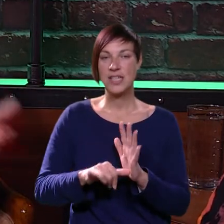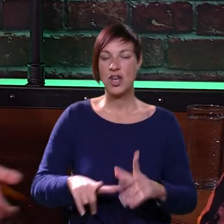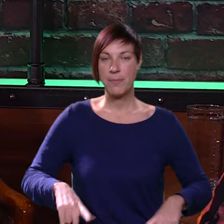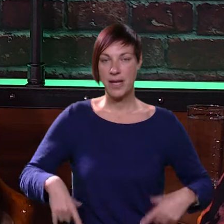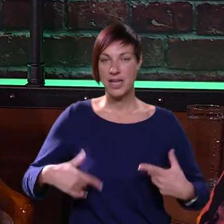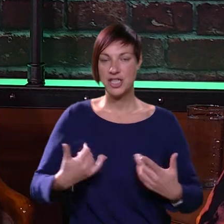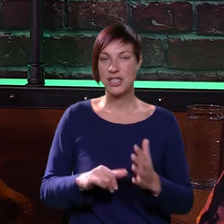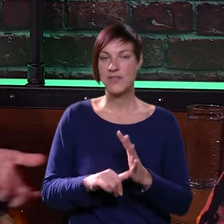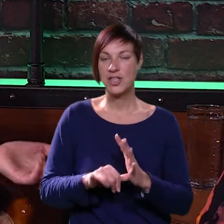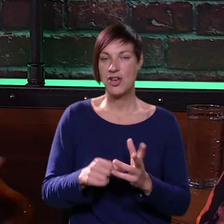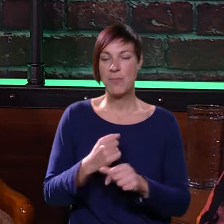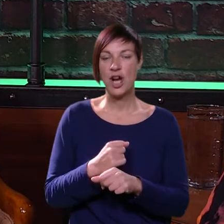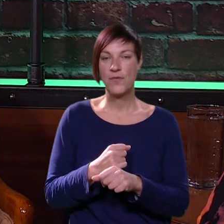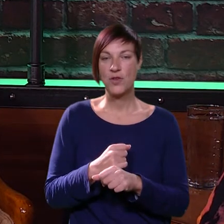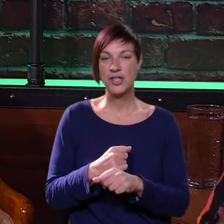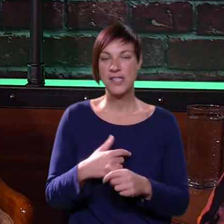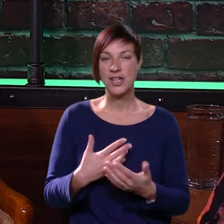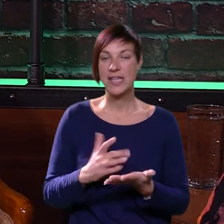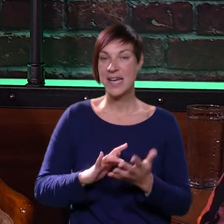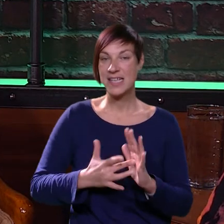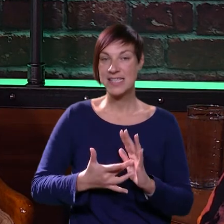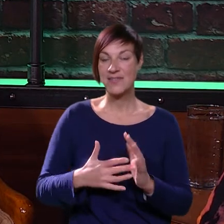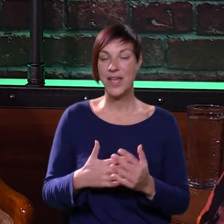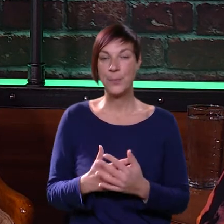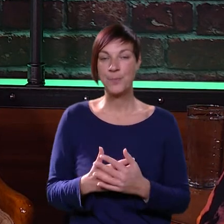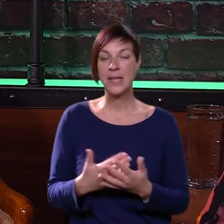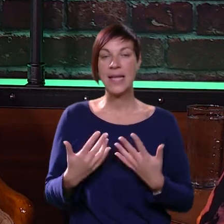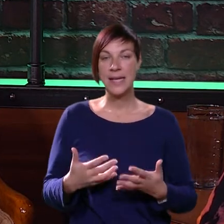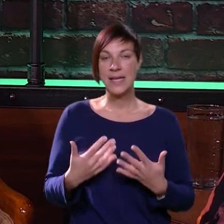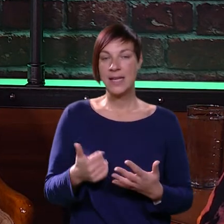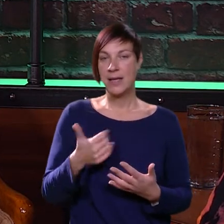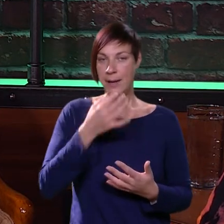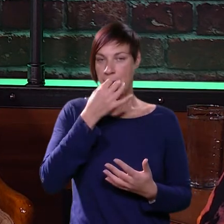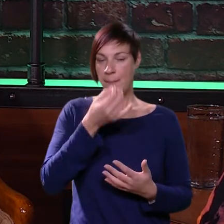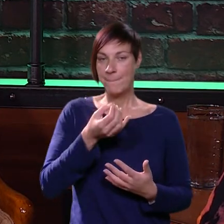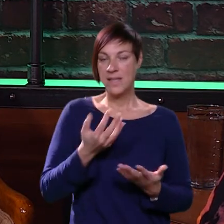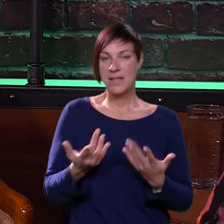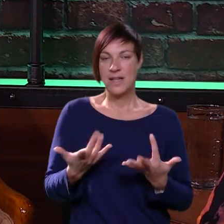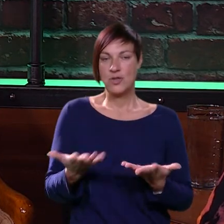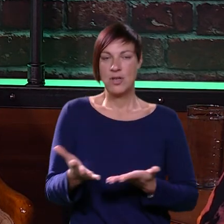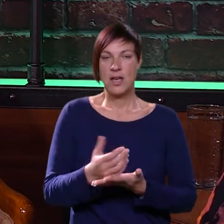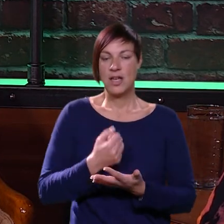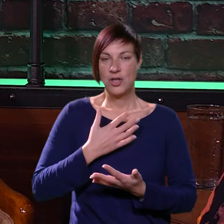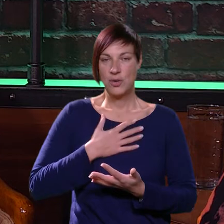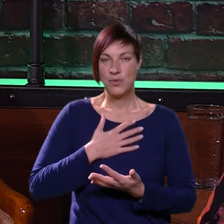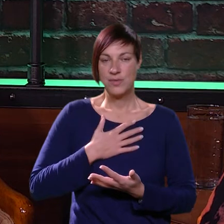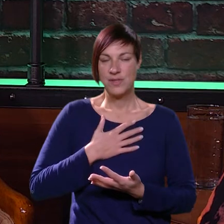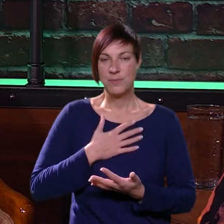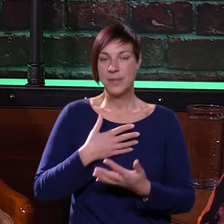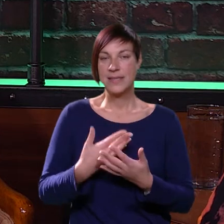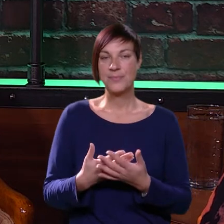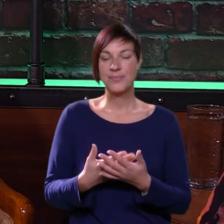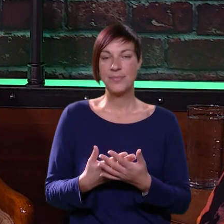normalan život, normalno funkcionirao sve i jednostavno prvo pitanje je bilo, da li ću ja to uspjet. Sad,